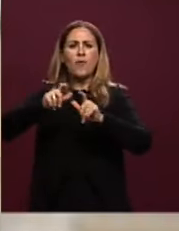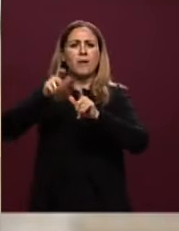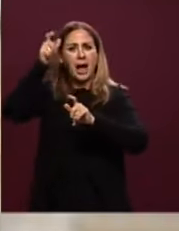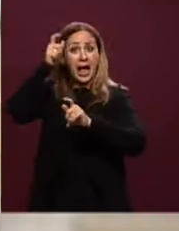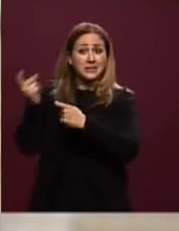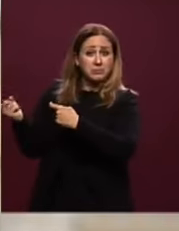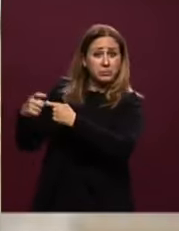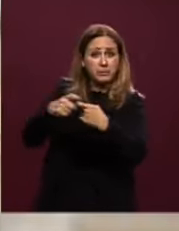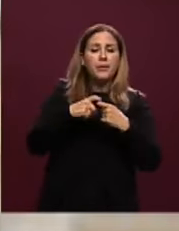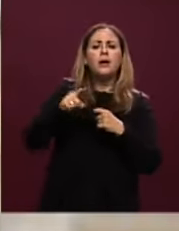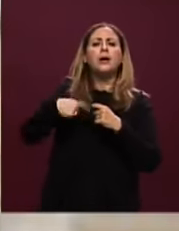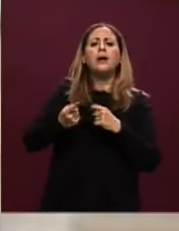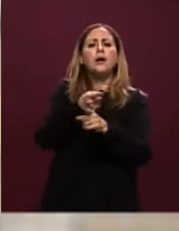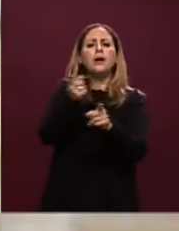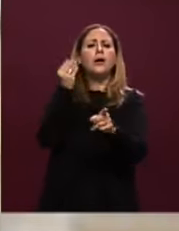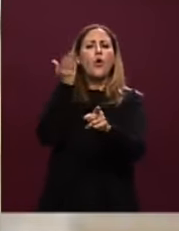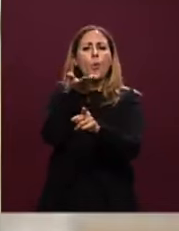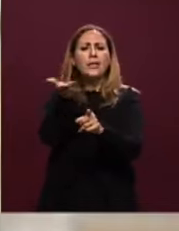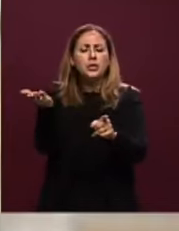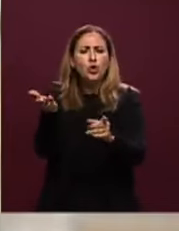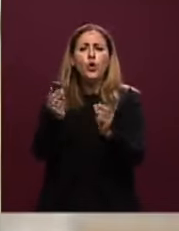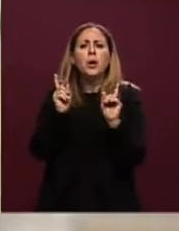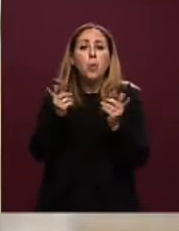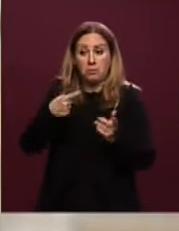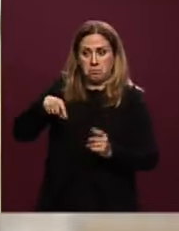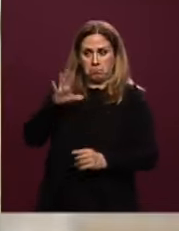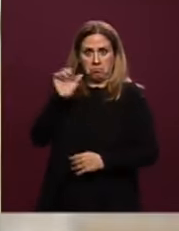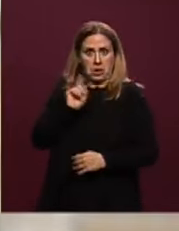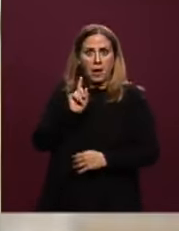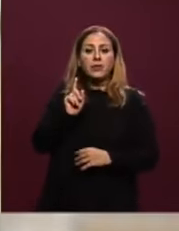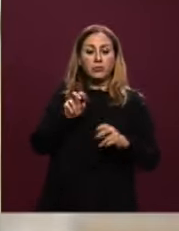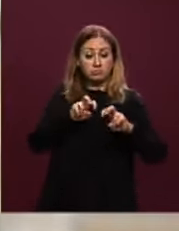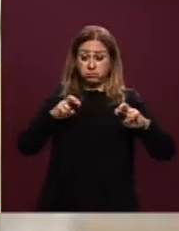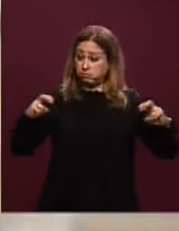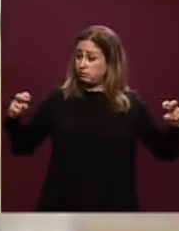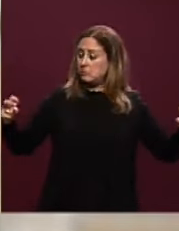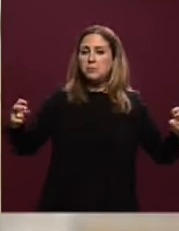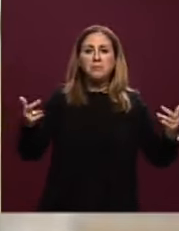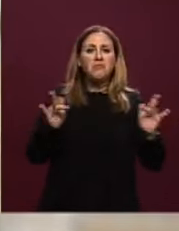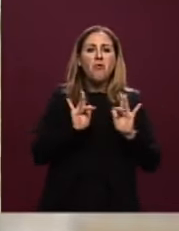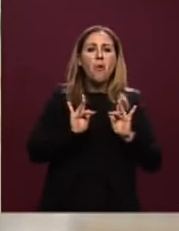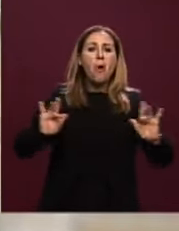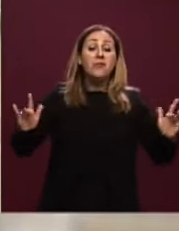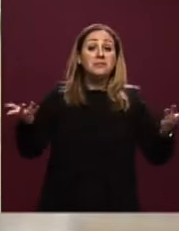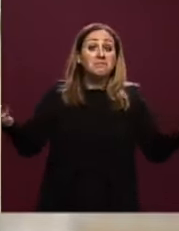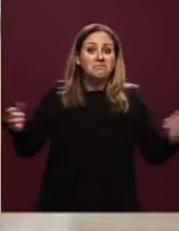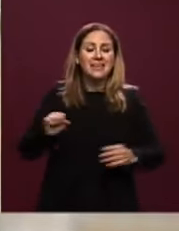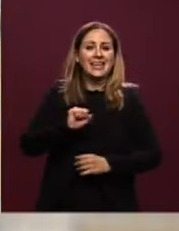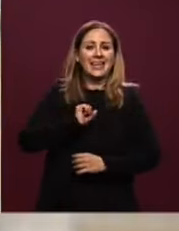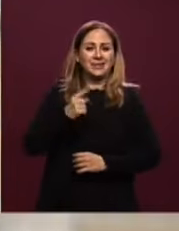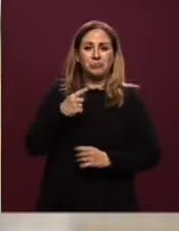Noi non l'abbiamo capito, i banchi del Governo sono vuoti e credo che non solo per questo non avremo una risposta